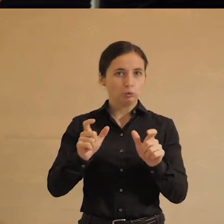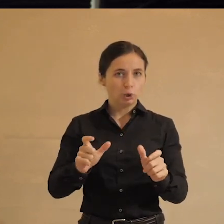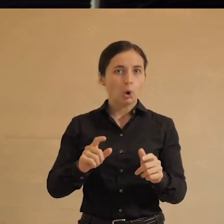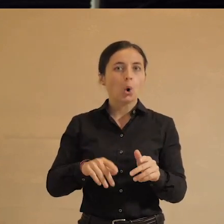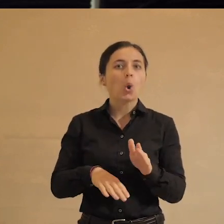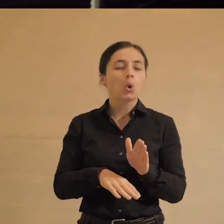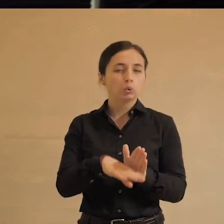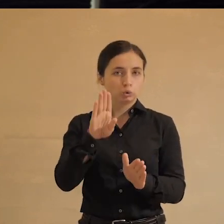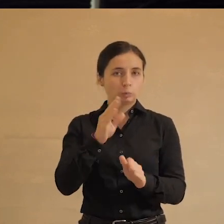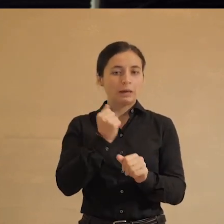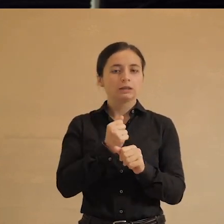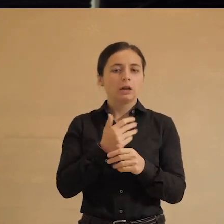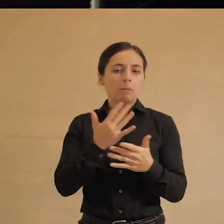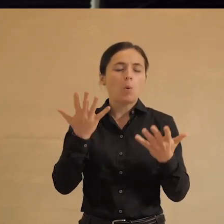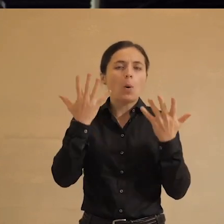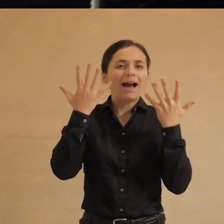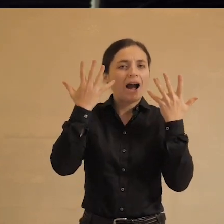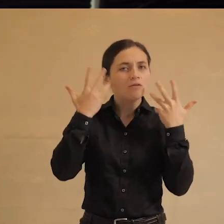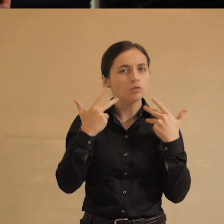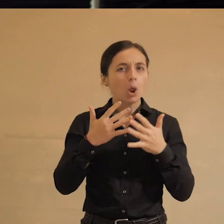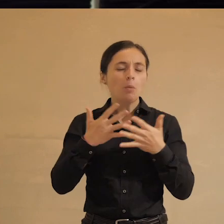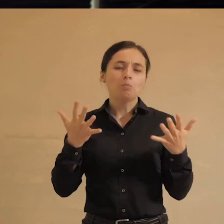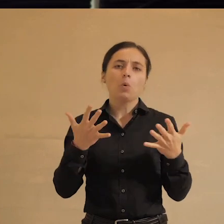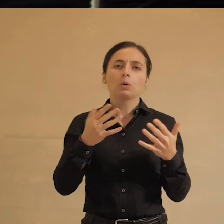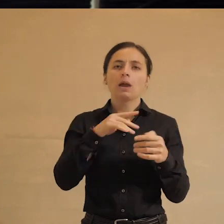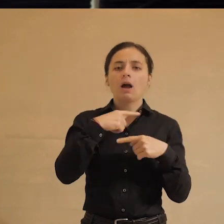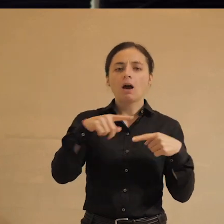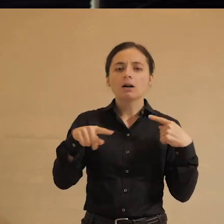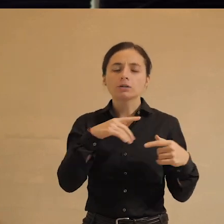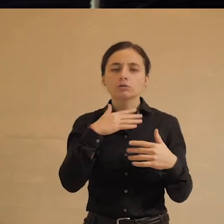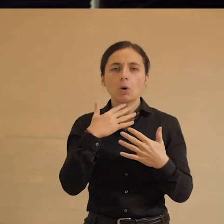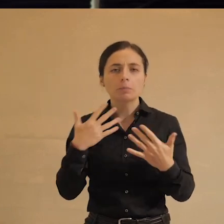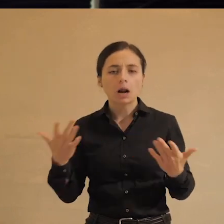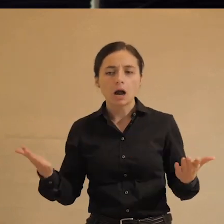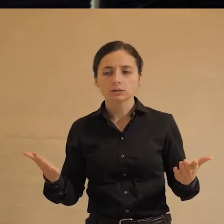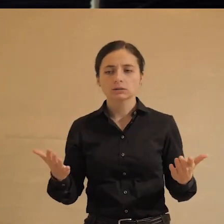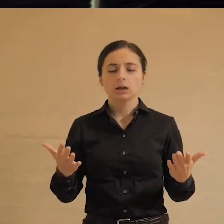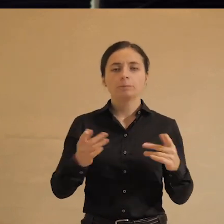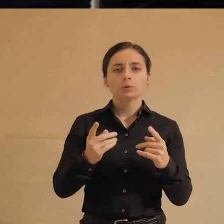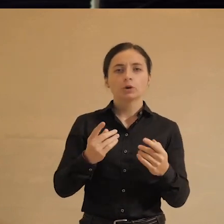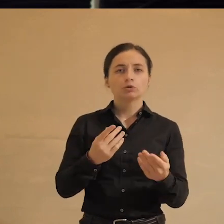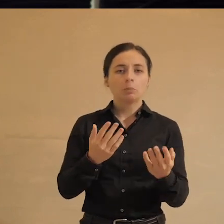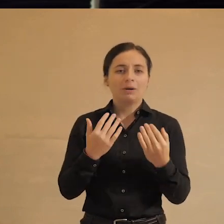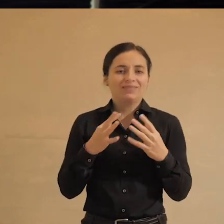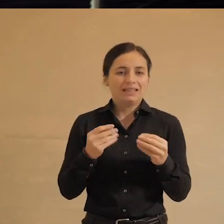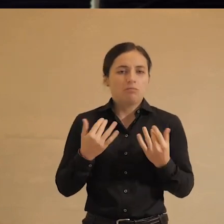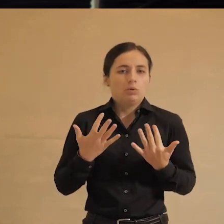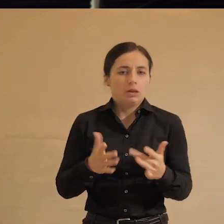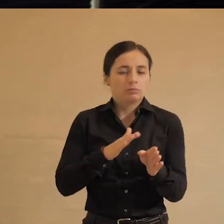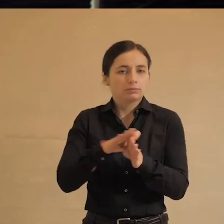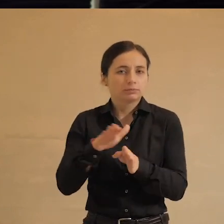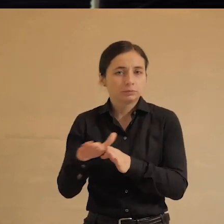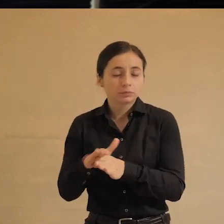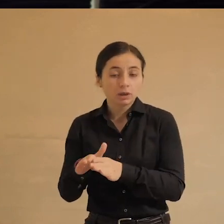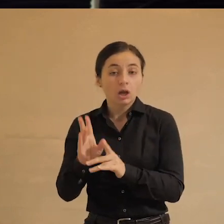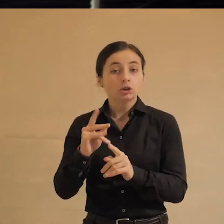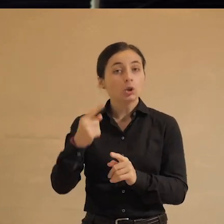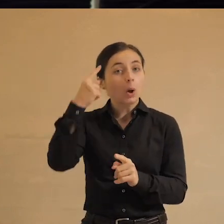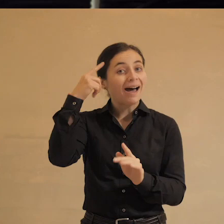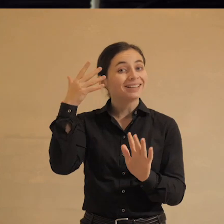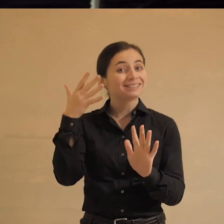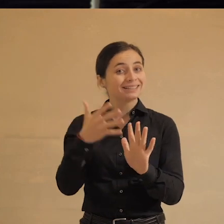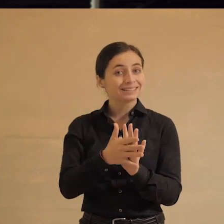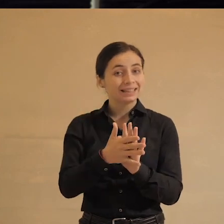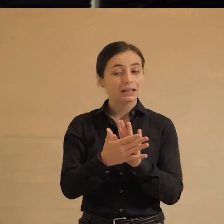буквальном смысле, делая ее более комфортной, более разнообразной, удовлетворяя их потребительские аппетиты. Но осознание